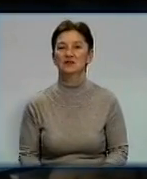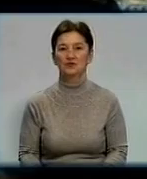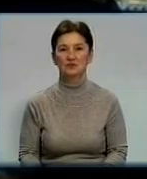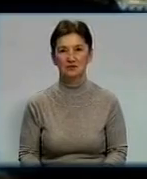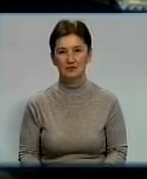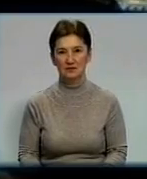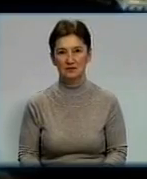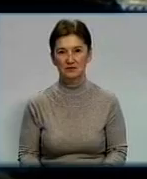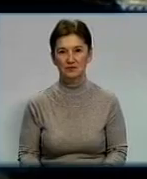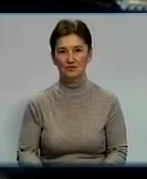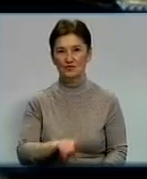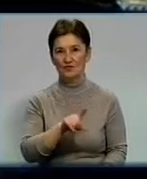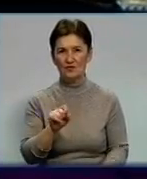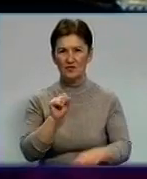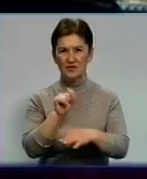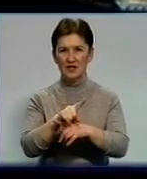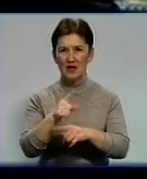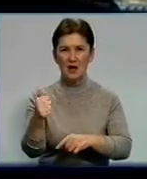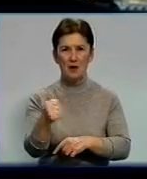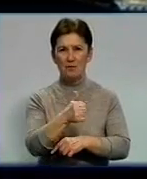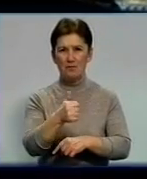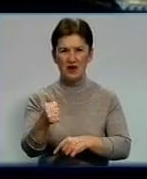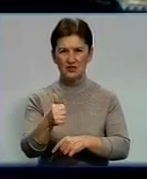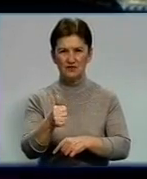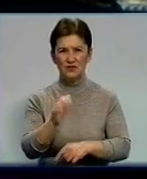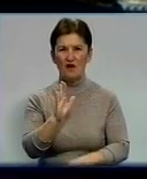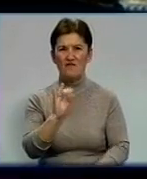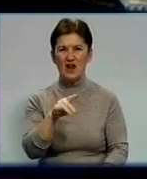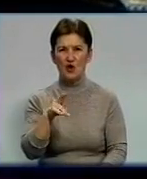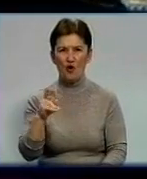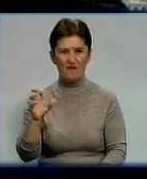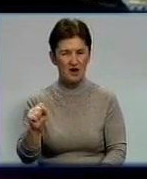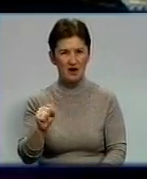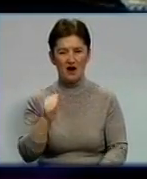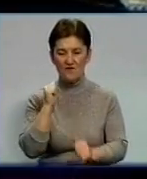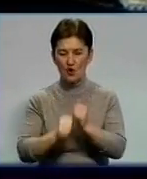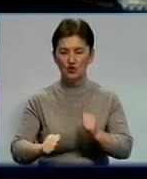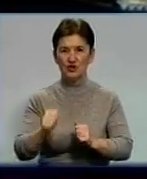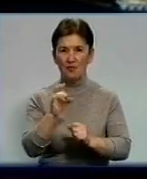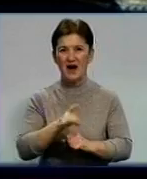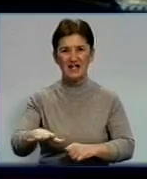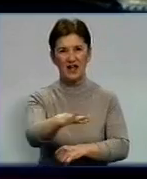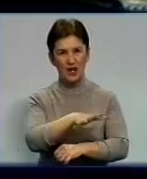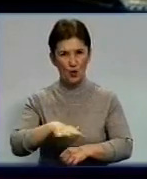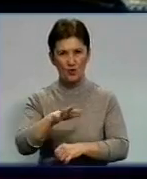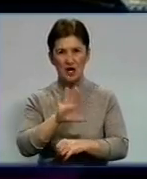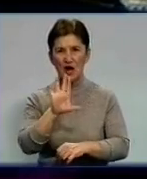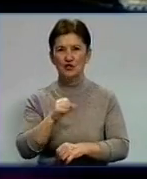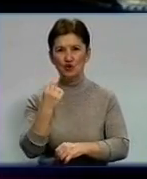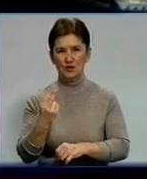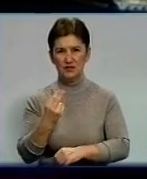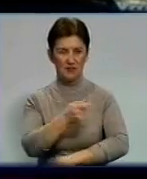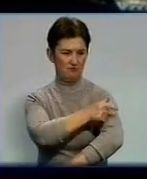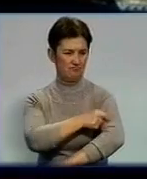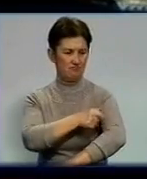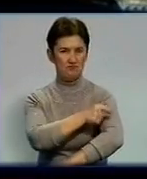З задрученням першого віце-прем'єр-дміністра України Олександра Вілкула в кожному регіоні нашої держави створено соціальний патруль.